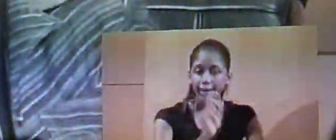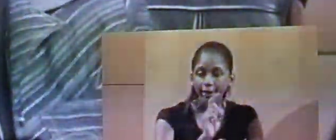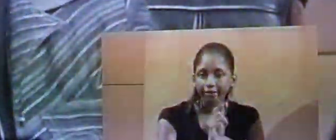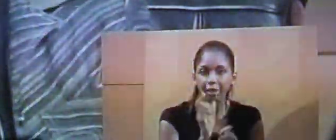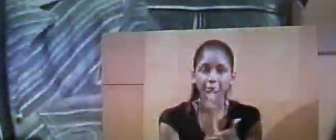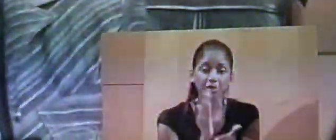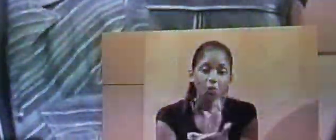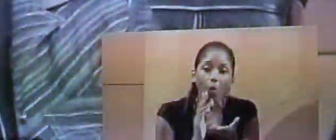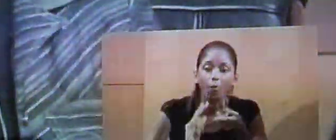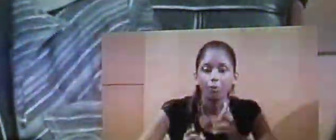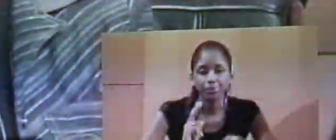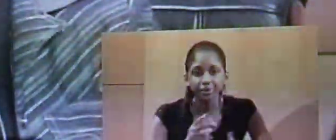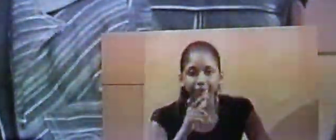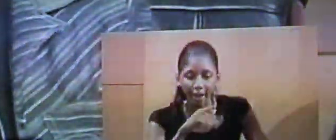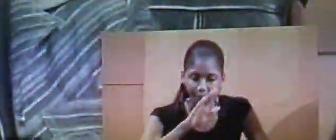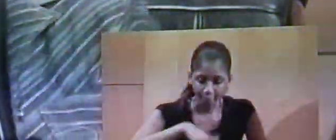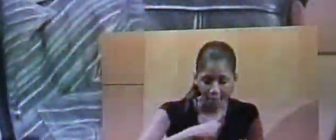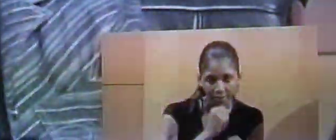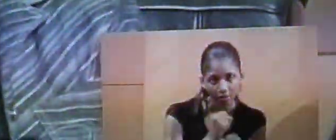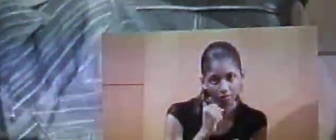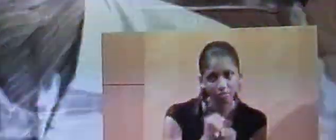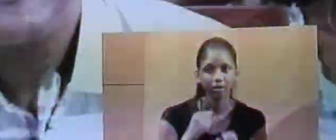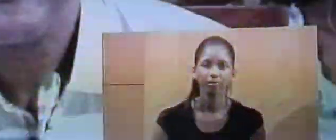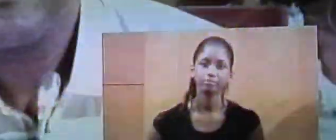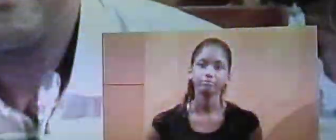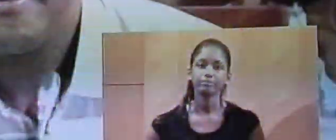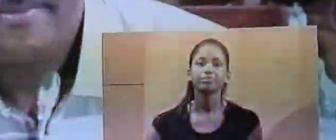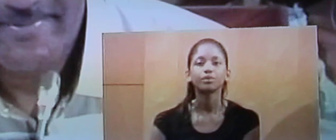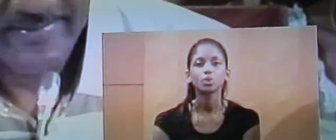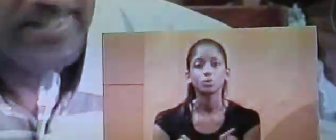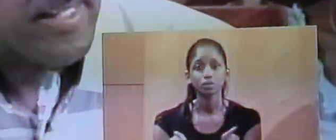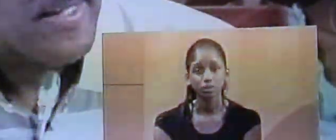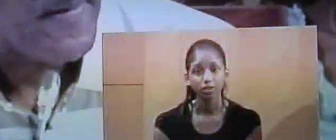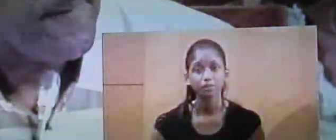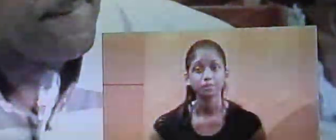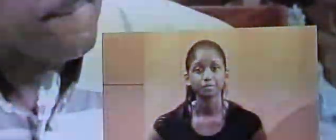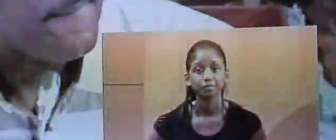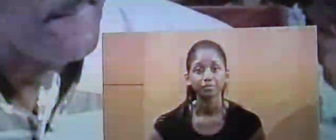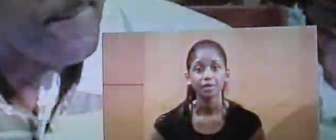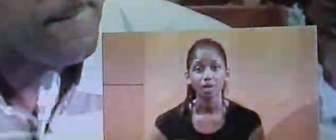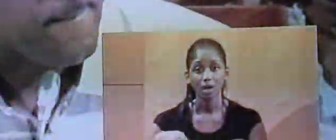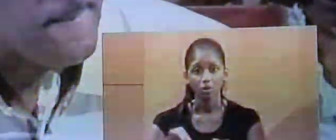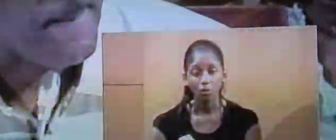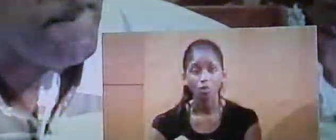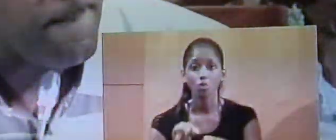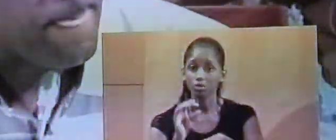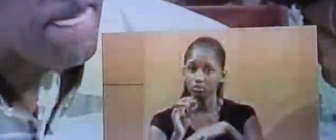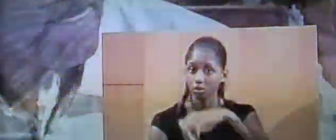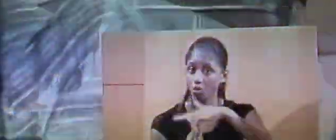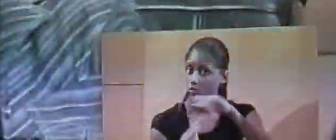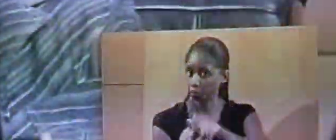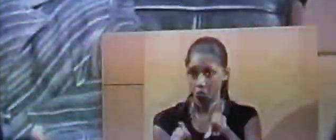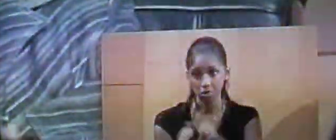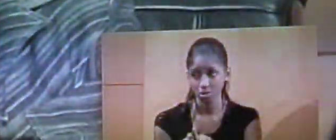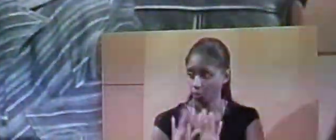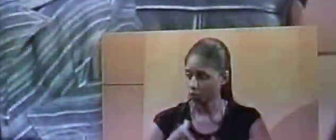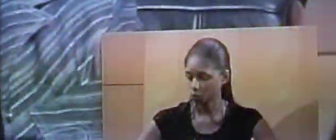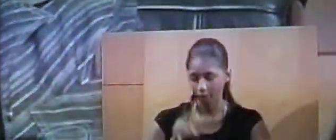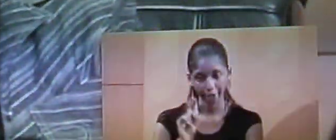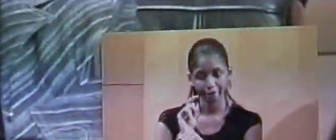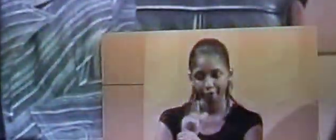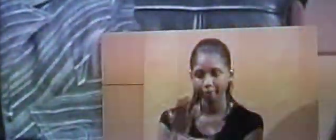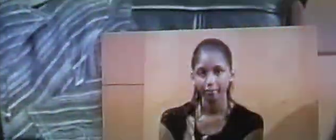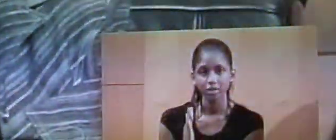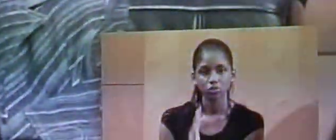certainement mal travaillé. c'est aussi la cour des comptes en a pour son grade puisqu'on lui reproche